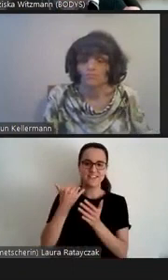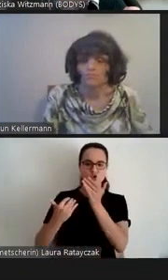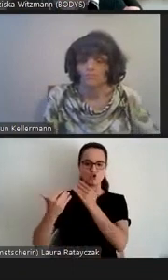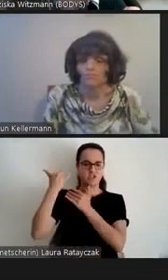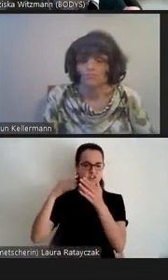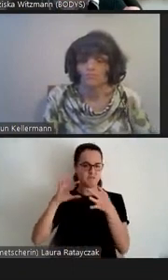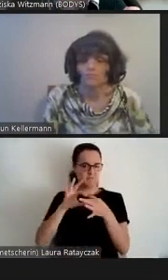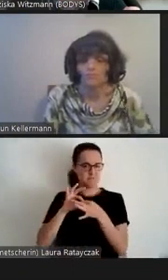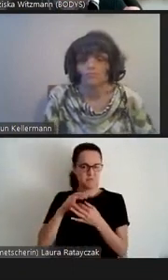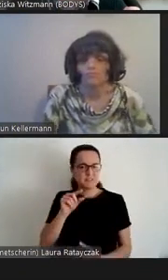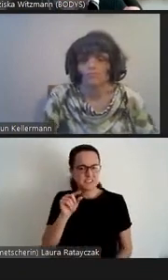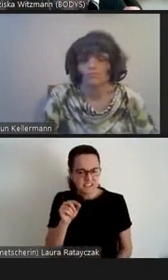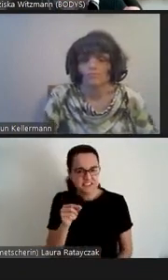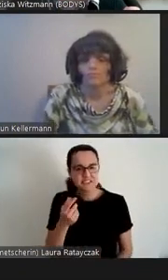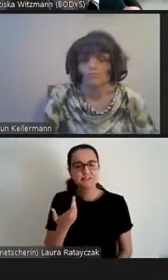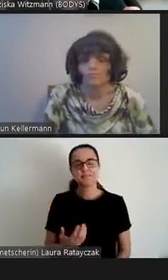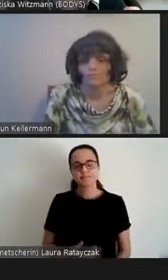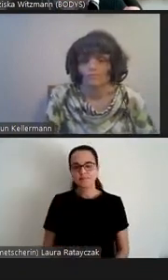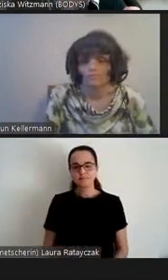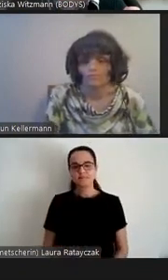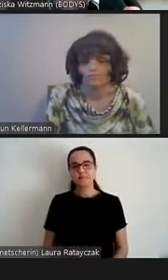ist